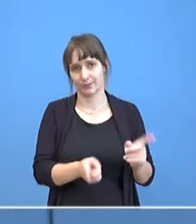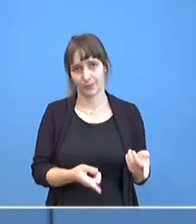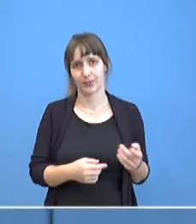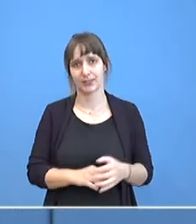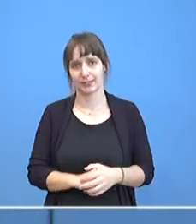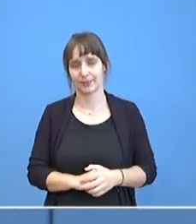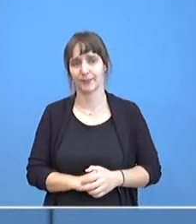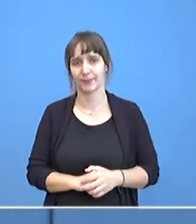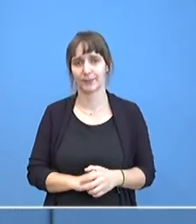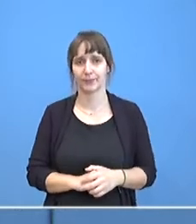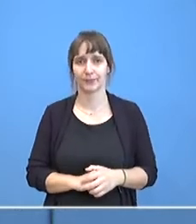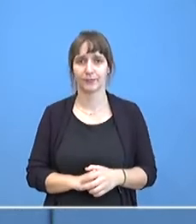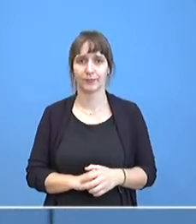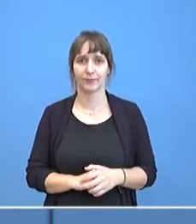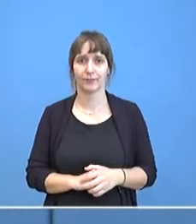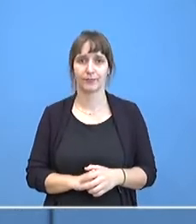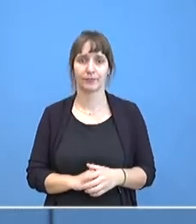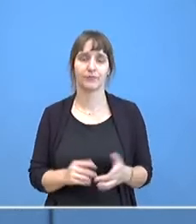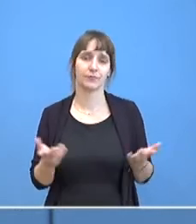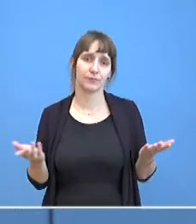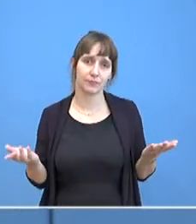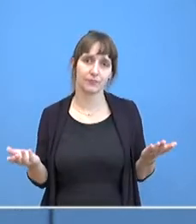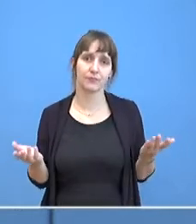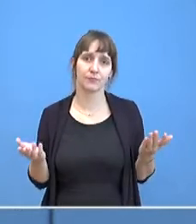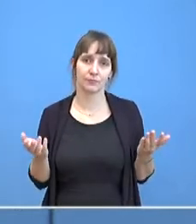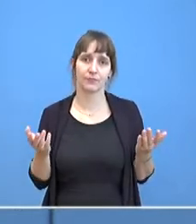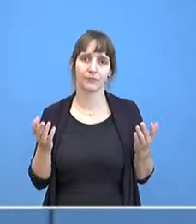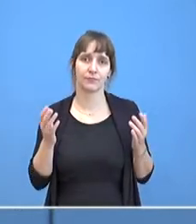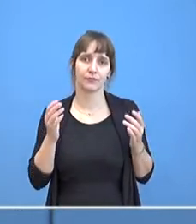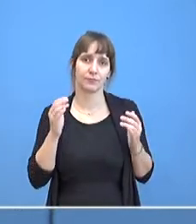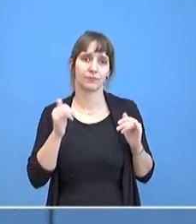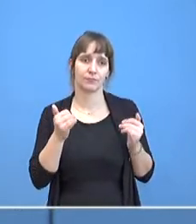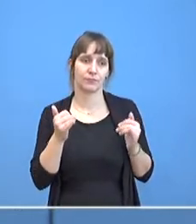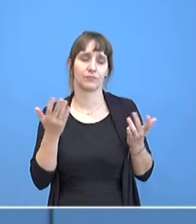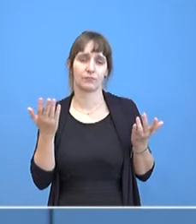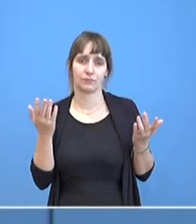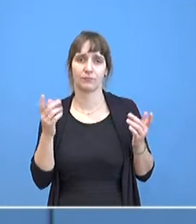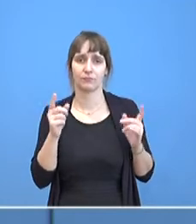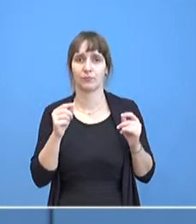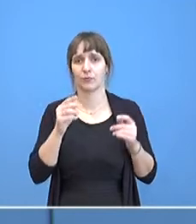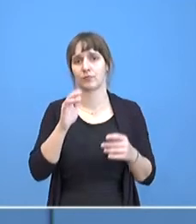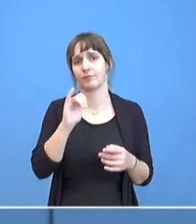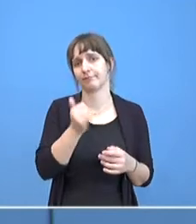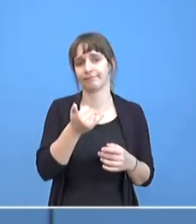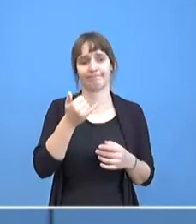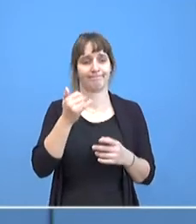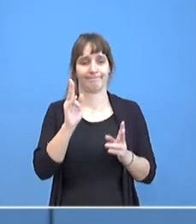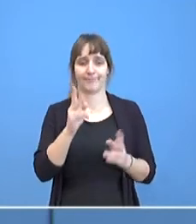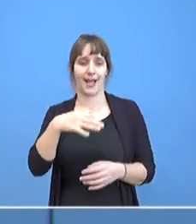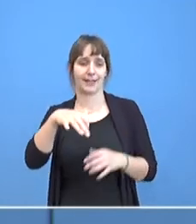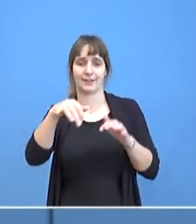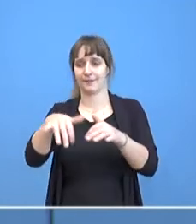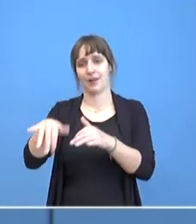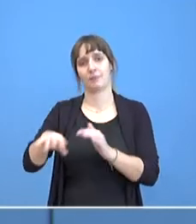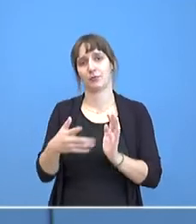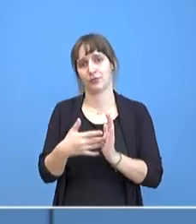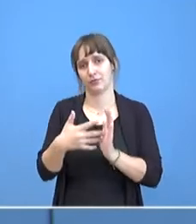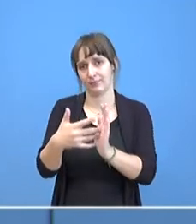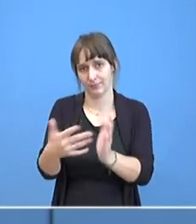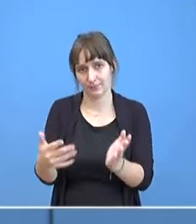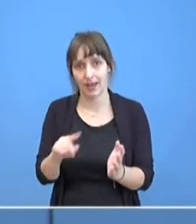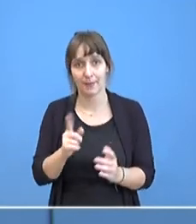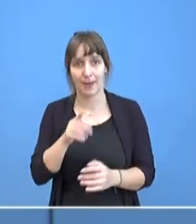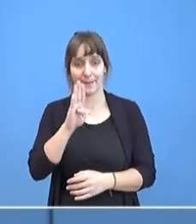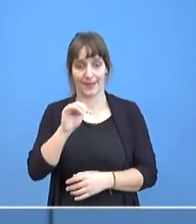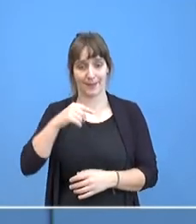Das muss sozusagen auch nach Einzelfall dann entsprechend bewertet werden. Aber die Bewertung liegt nicht beim